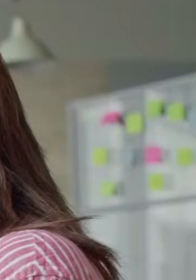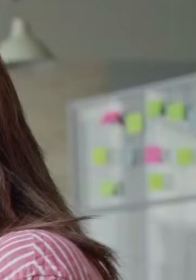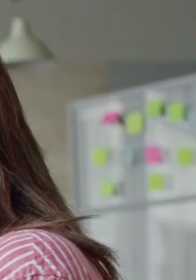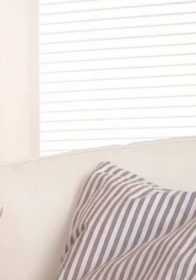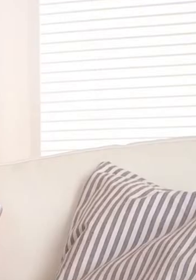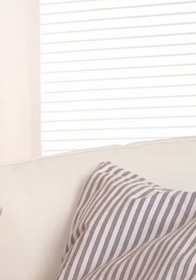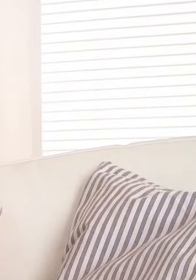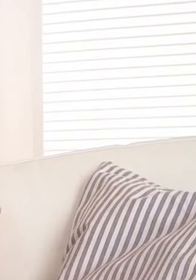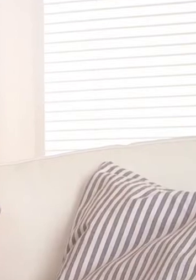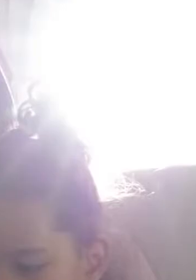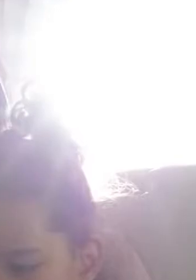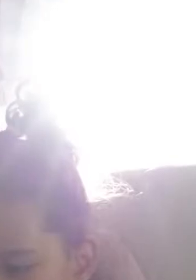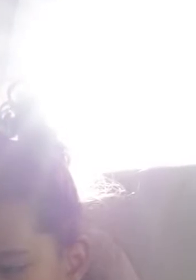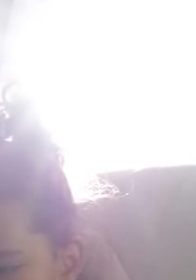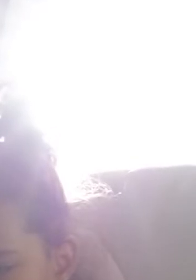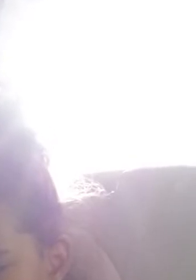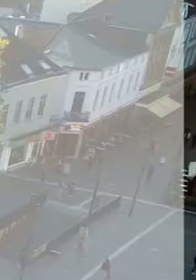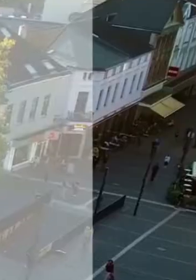Auf Facebook und YouTube.